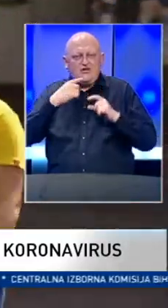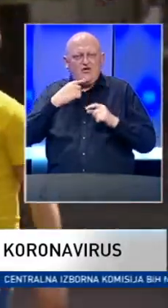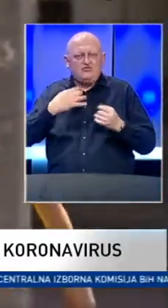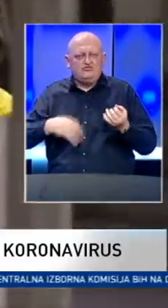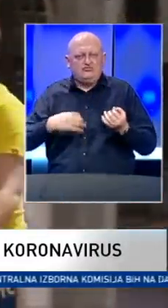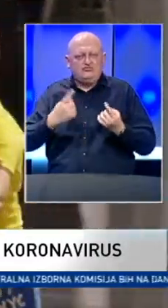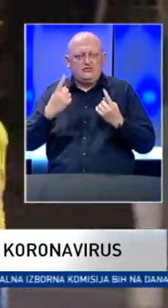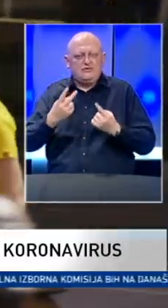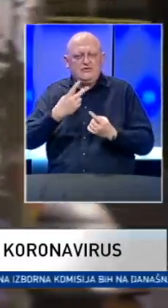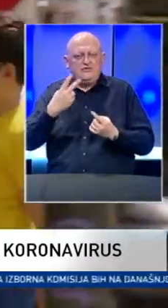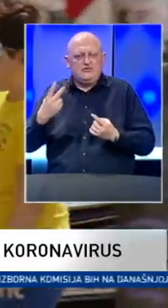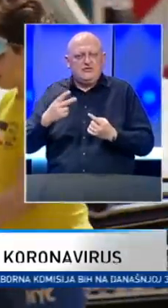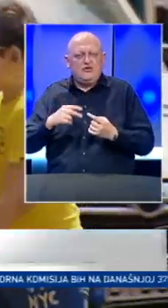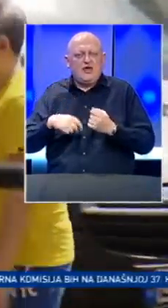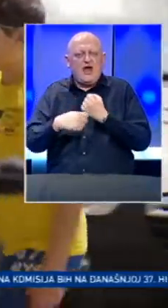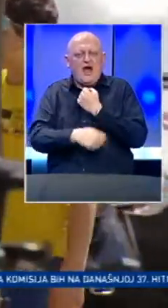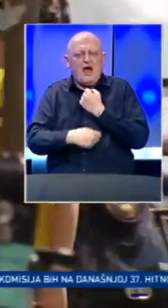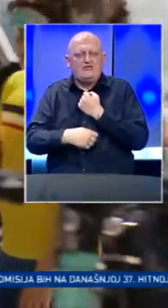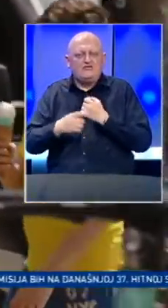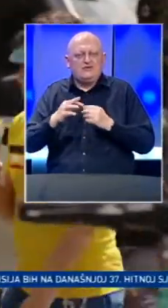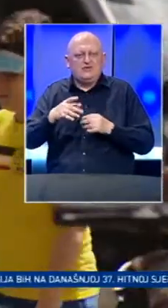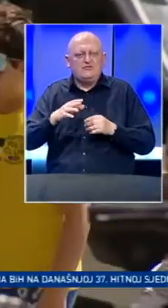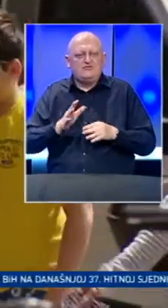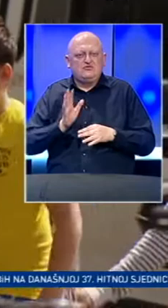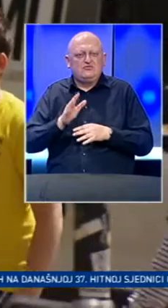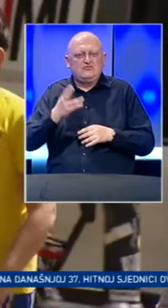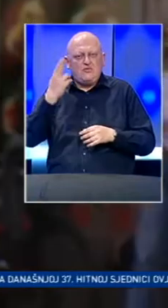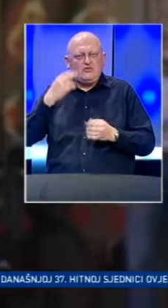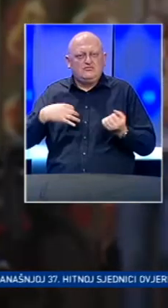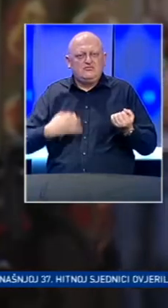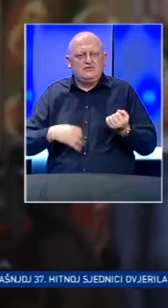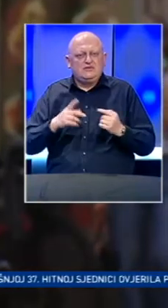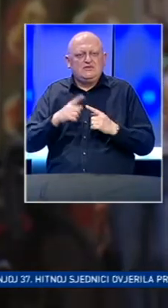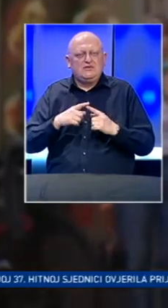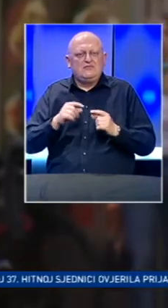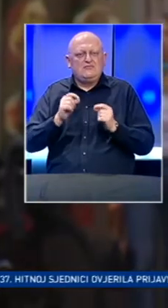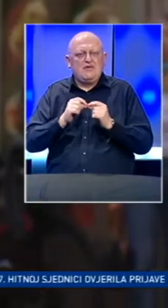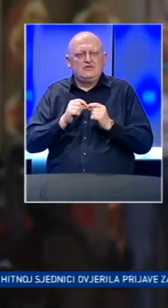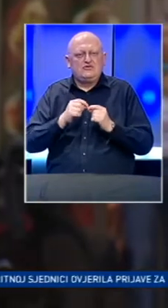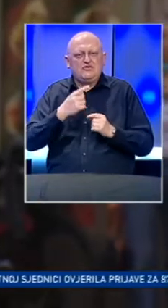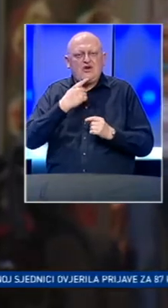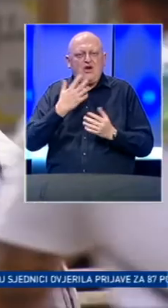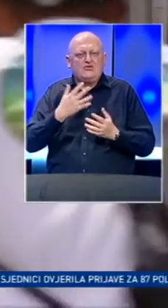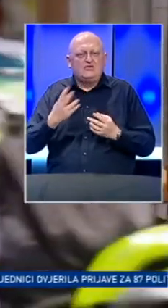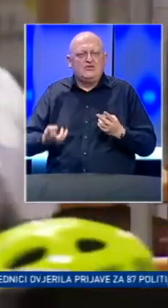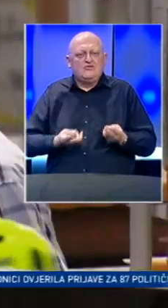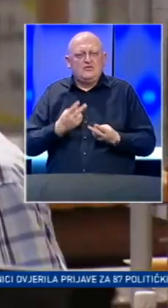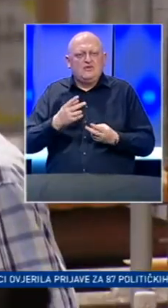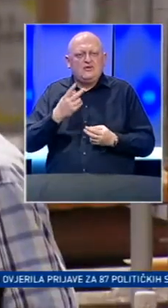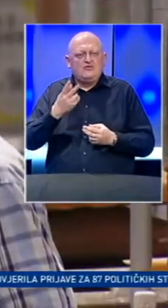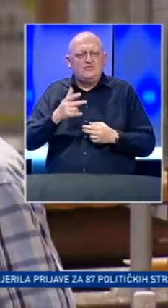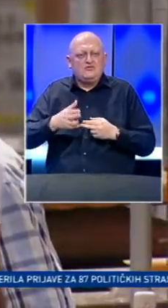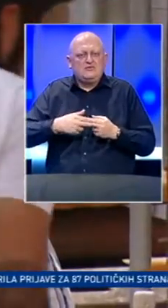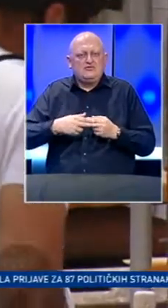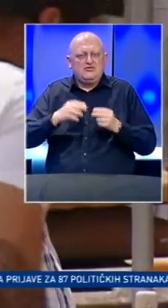Koncert će biti održan 22. kolovoza, a na njemu će nastupati popularni pop pjevač tim Benskog, kako bi se ponašanje publike